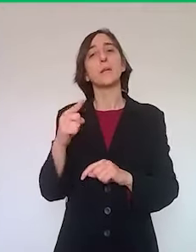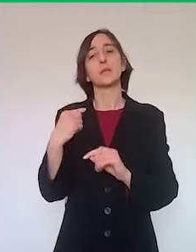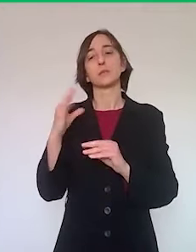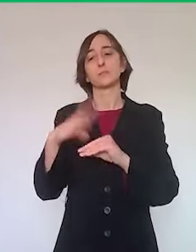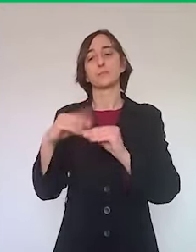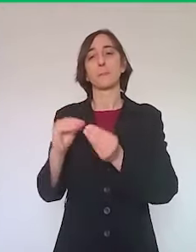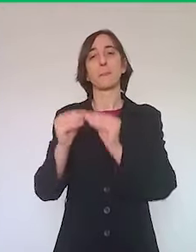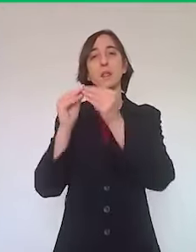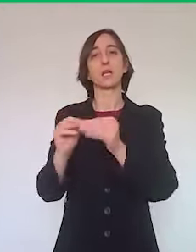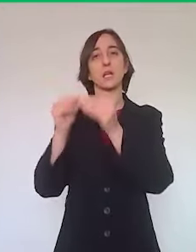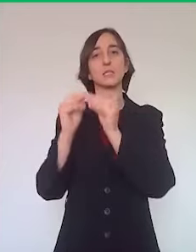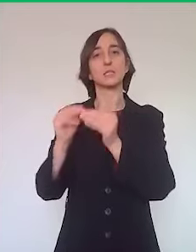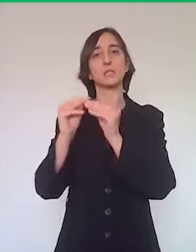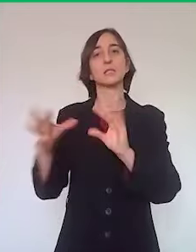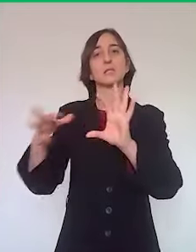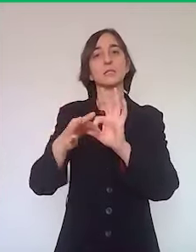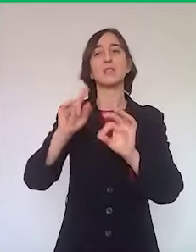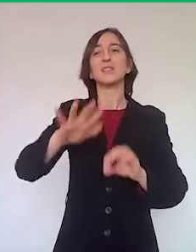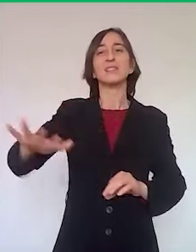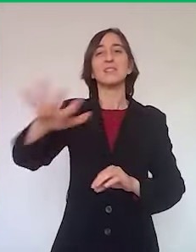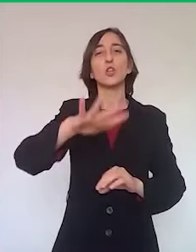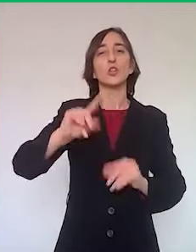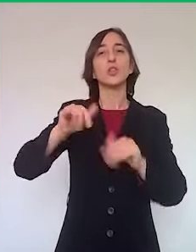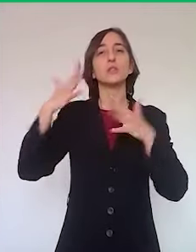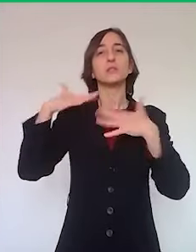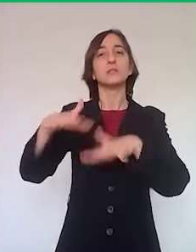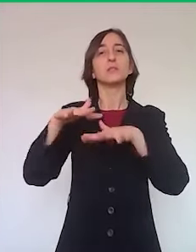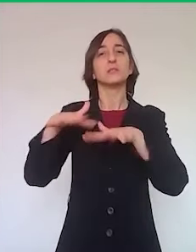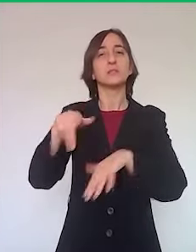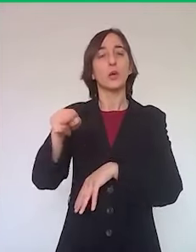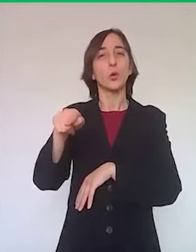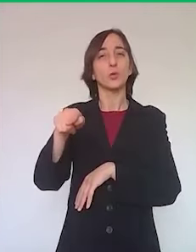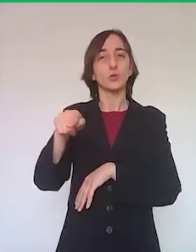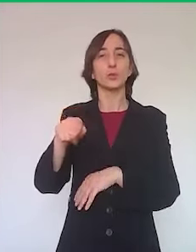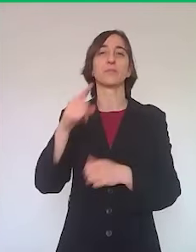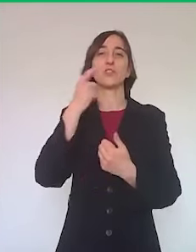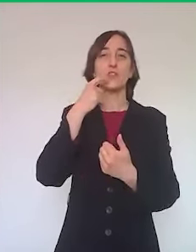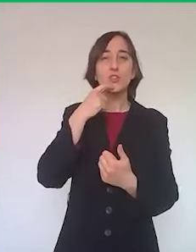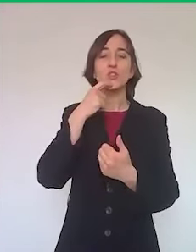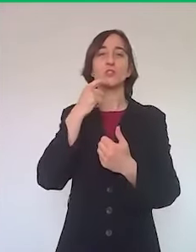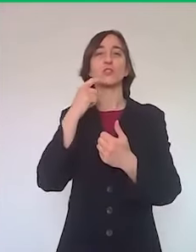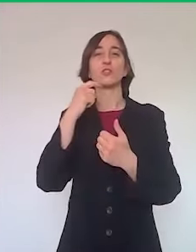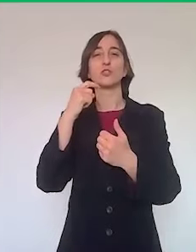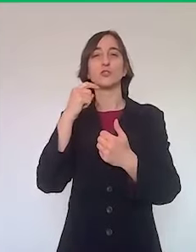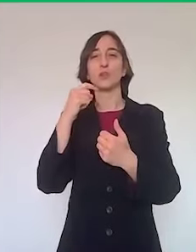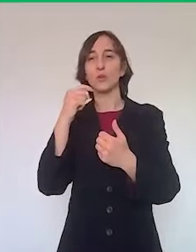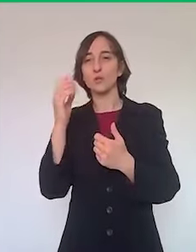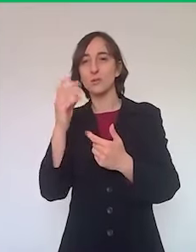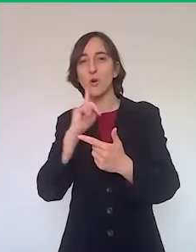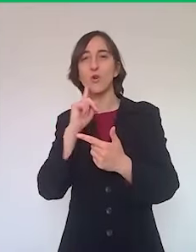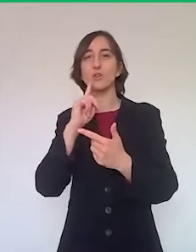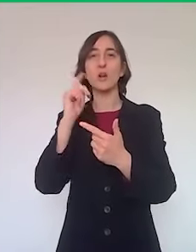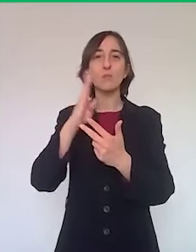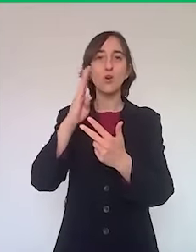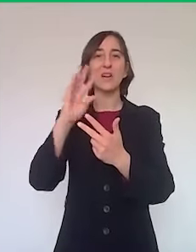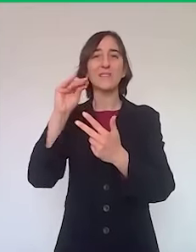porzione del territorio nelle province di Reggio, di Modena, di Bologna e di Ferrara che sono state colpite dal terremoto nel